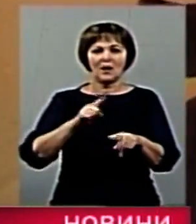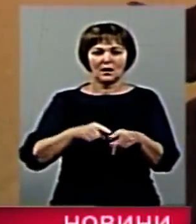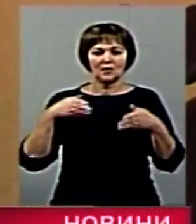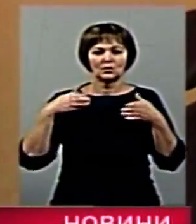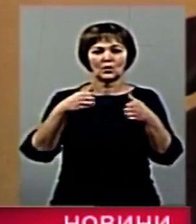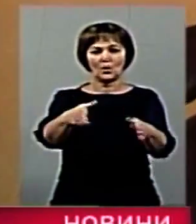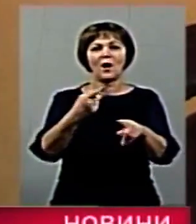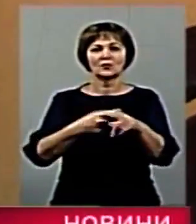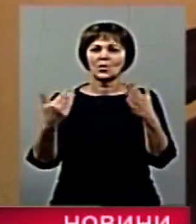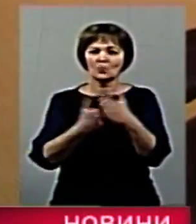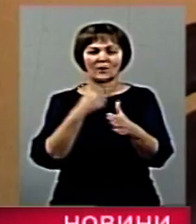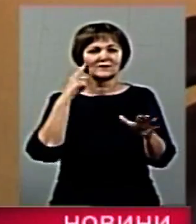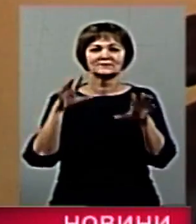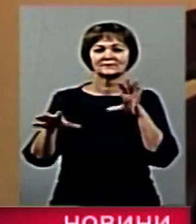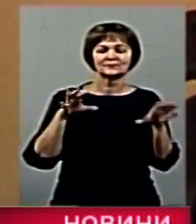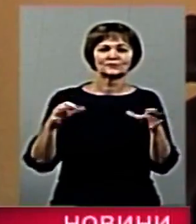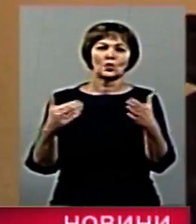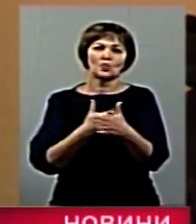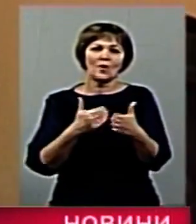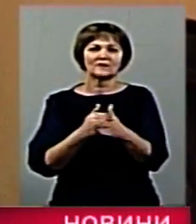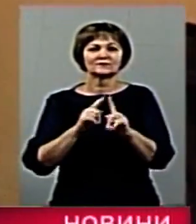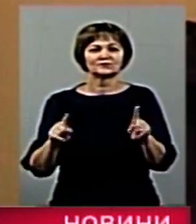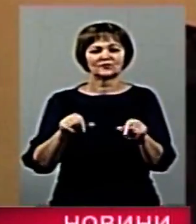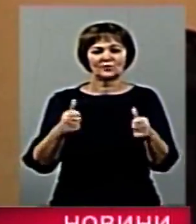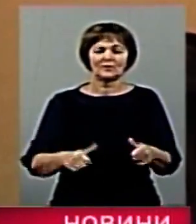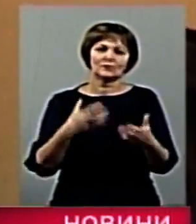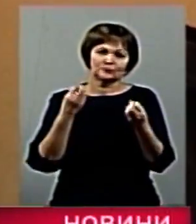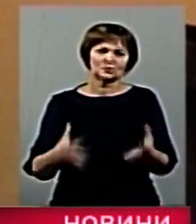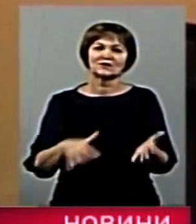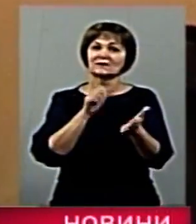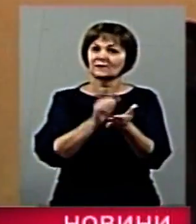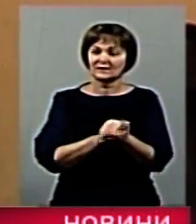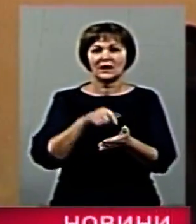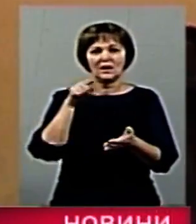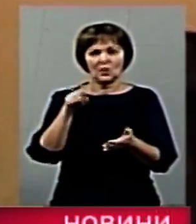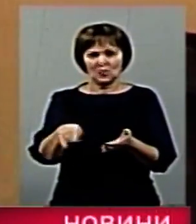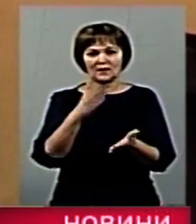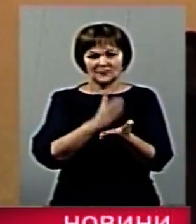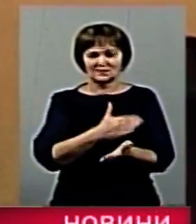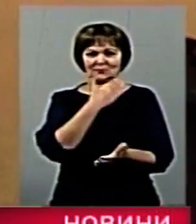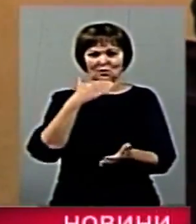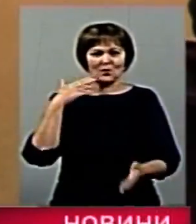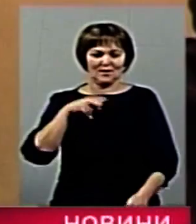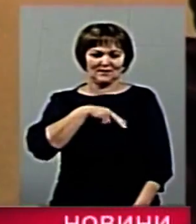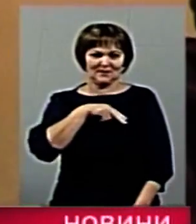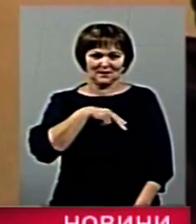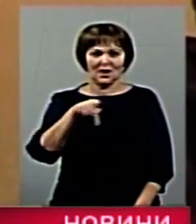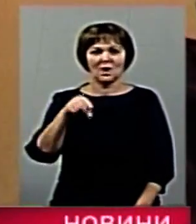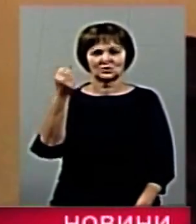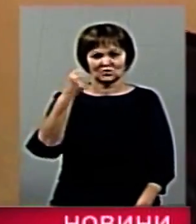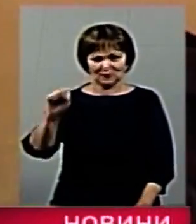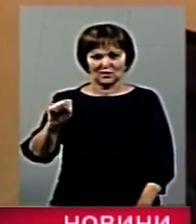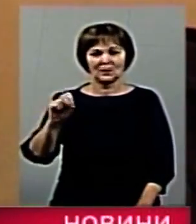нові елементи вивчати і просто займатися. Бендали вже багато маєш? Чемпіоном